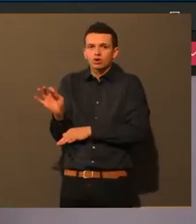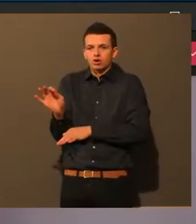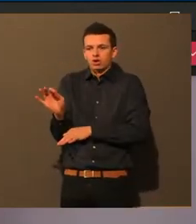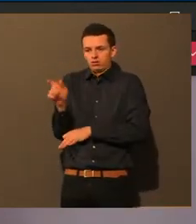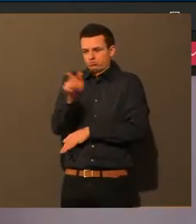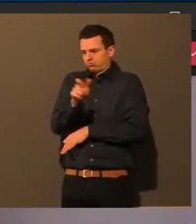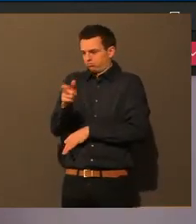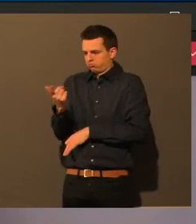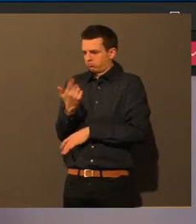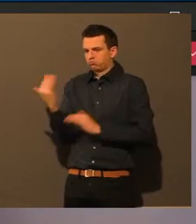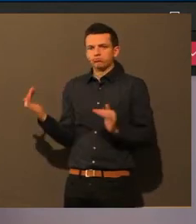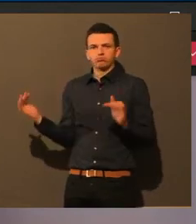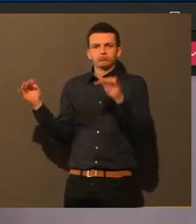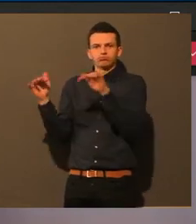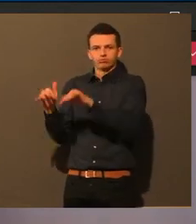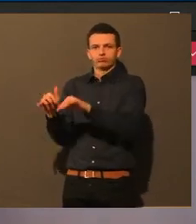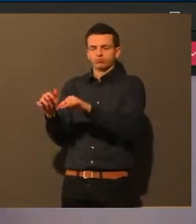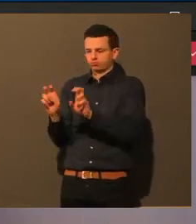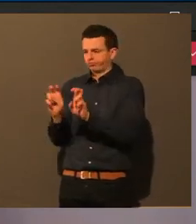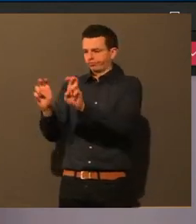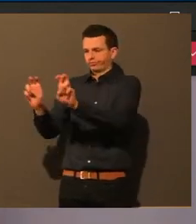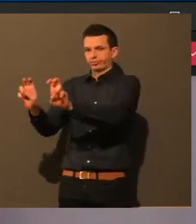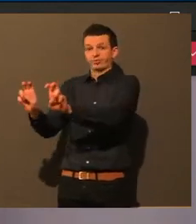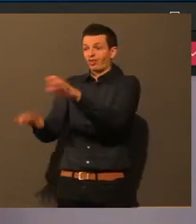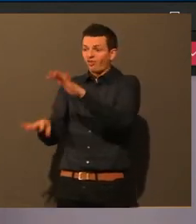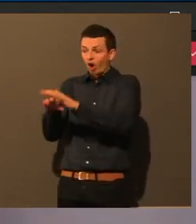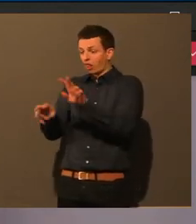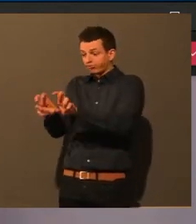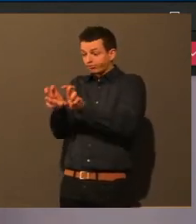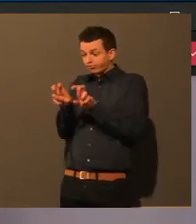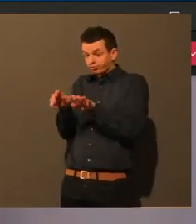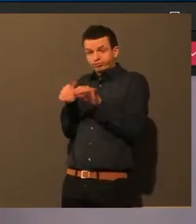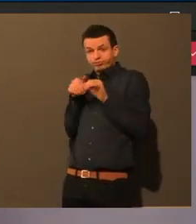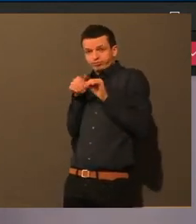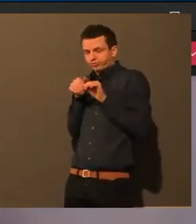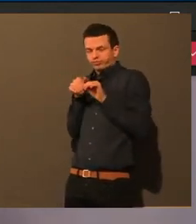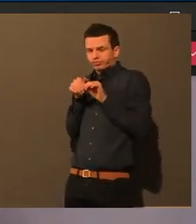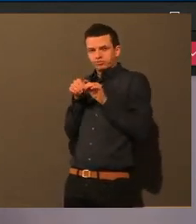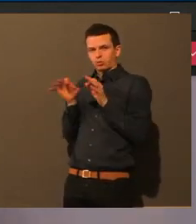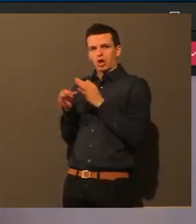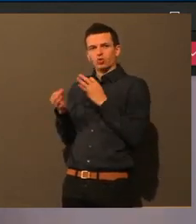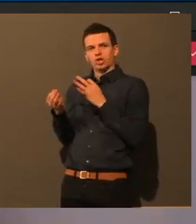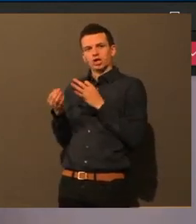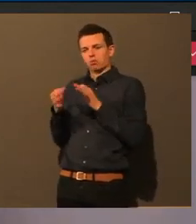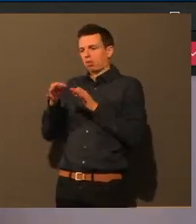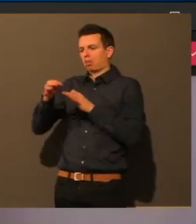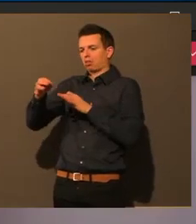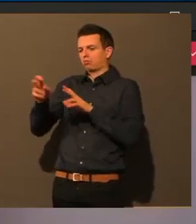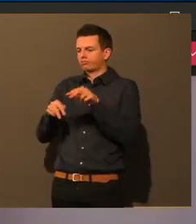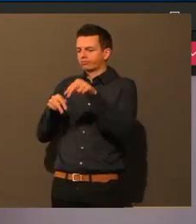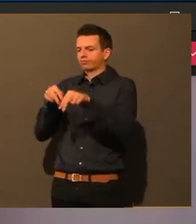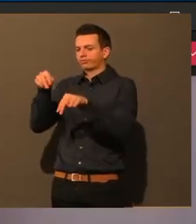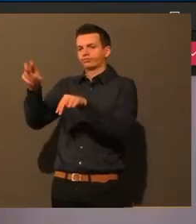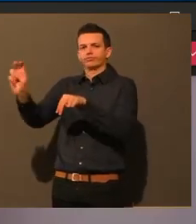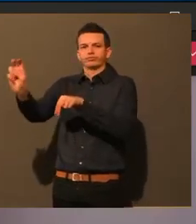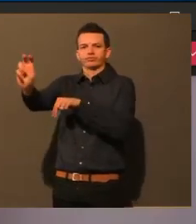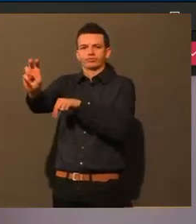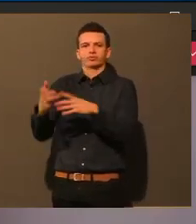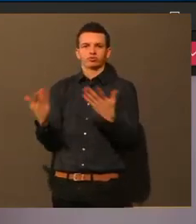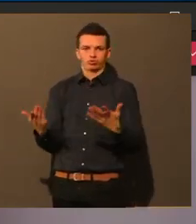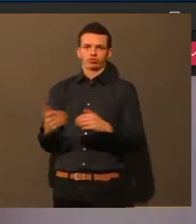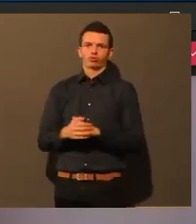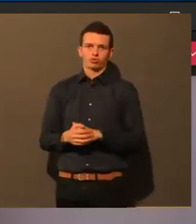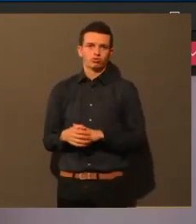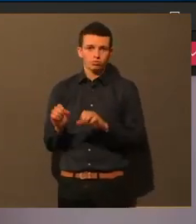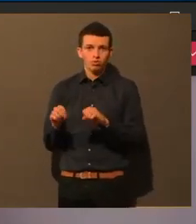beteiligen möchten. Und ich habe jetzt persönlich schon in meinem Umfeld, meine Arbeitskollegin hat sofort gesagt, sie findet es super. Sie würde sich da